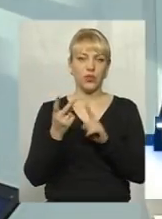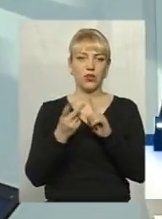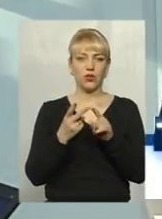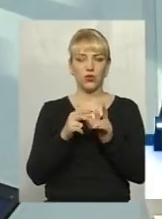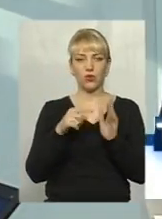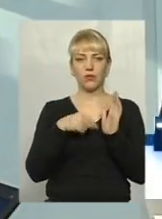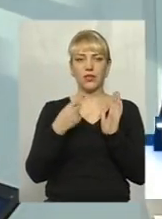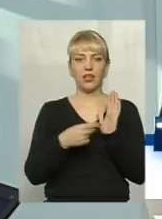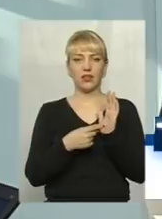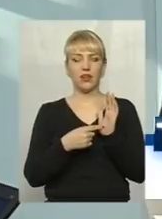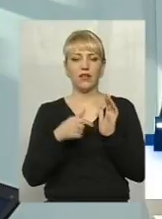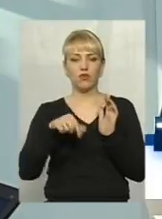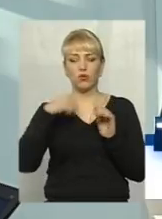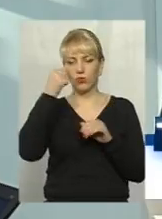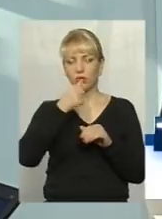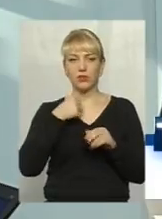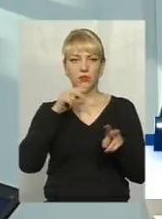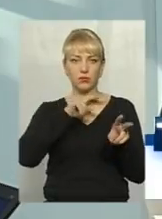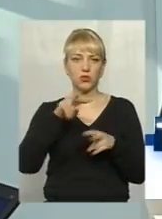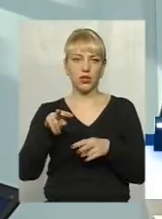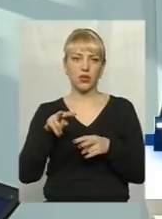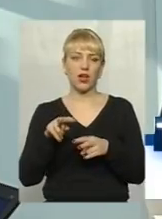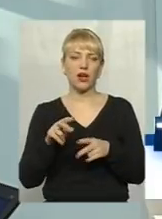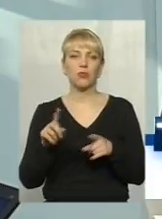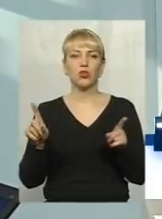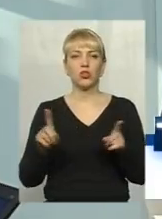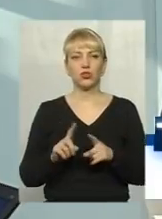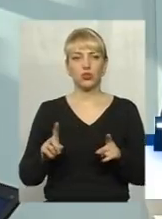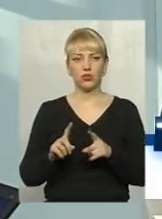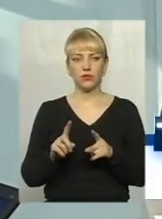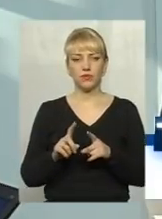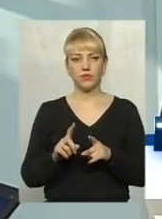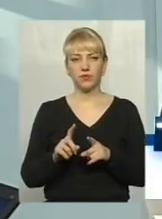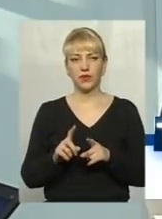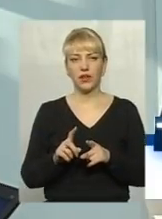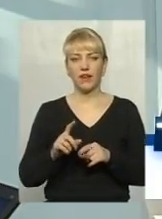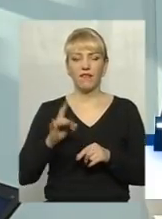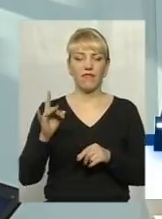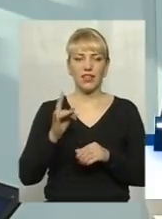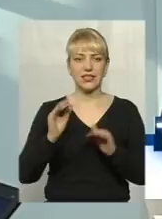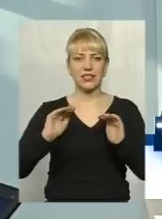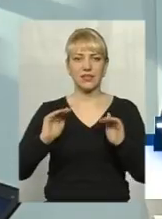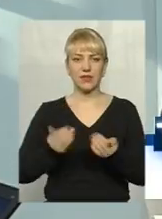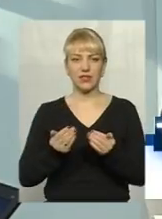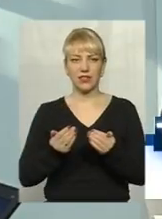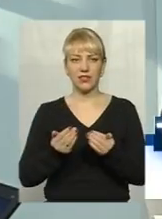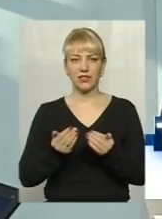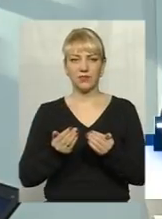році ми спостерігаємо, як для нас, дуже хорошу тенденцію того, що в рази знизилась